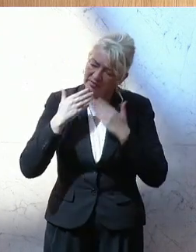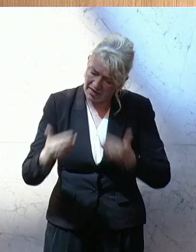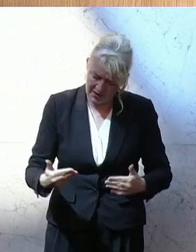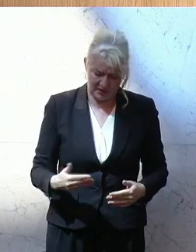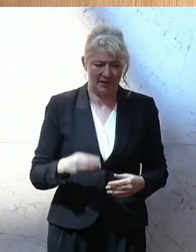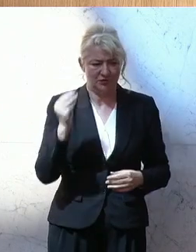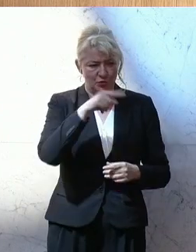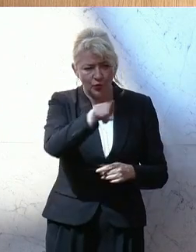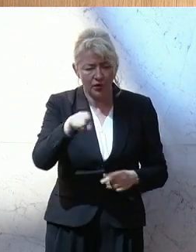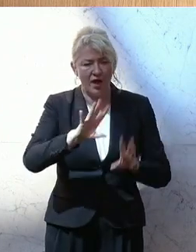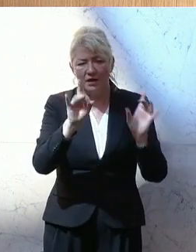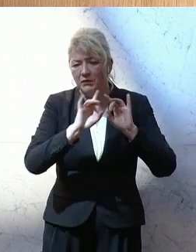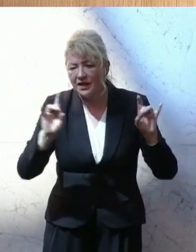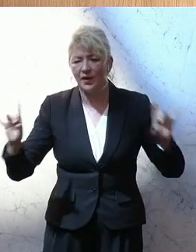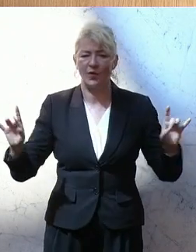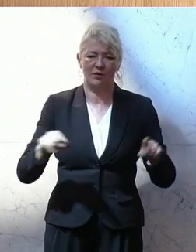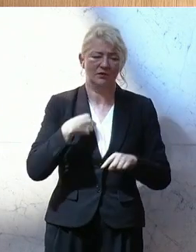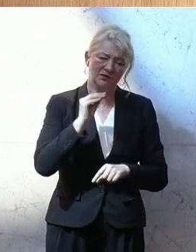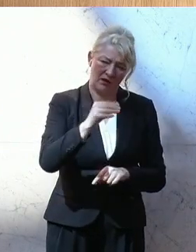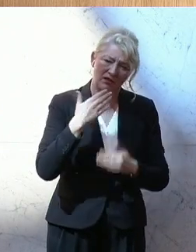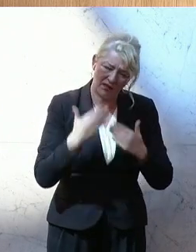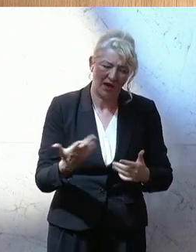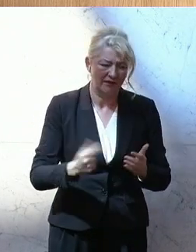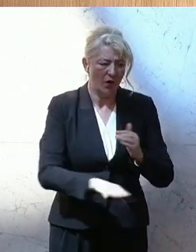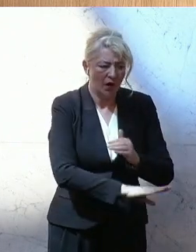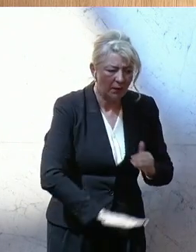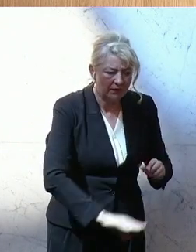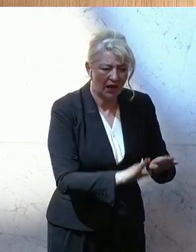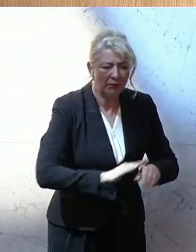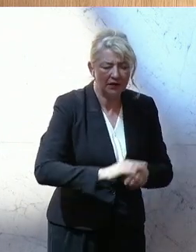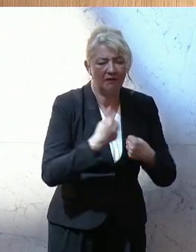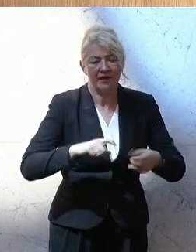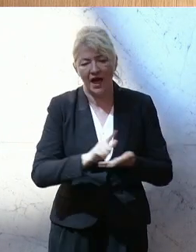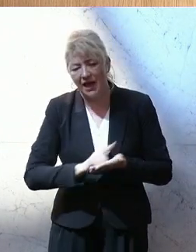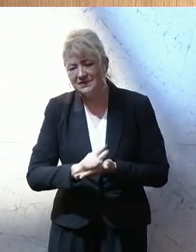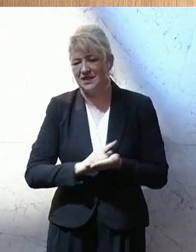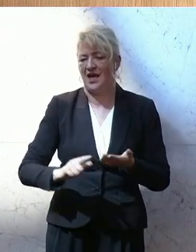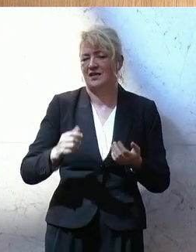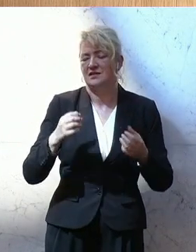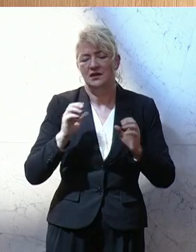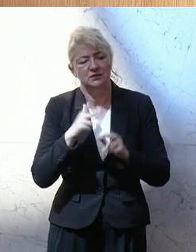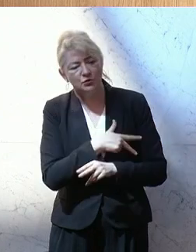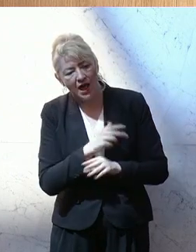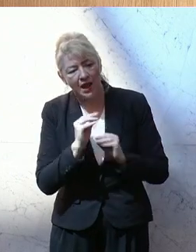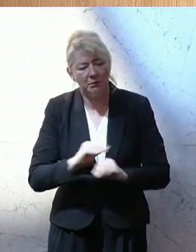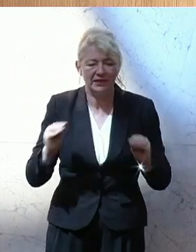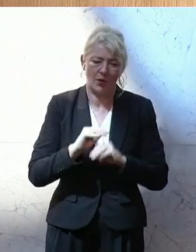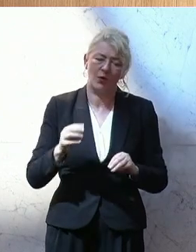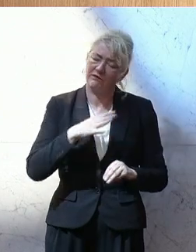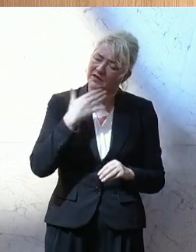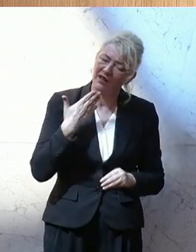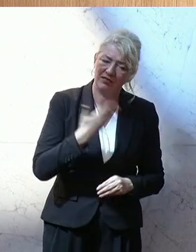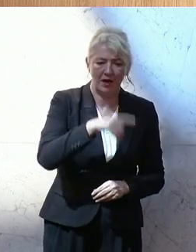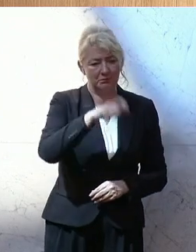Dank auch an alle Pädagoginnen und Pädagogen im Elementarbereich, in der Freizeitpädagogik, in der Sozialpädagogik. Vielen Dank all